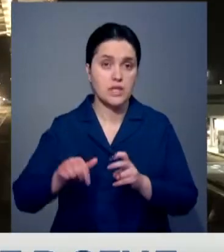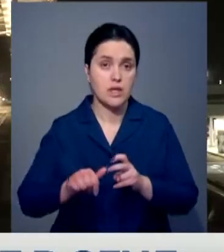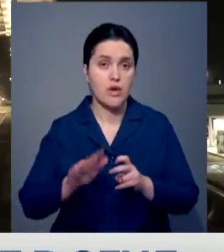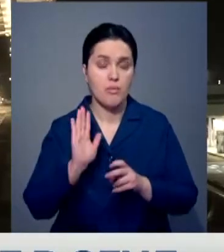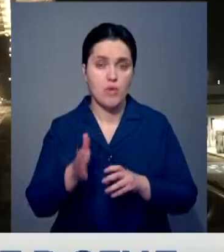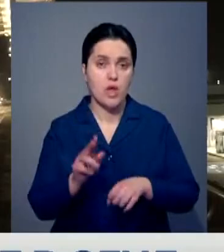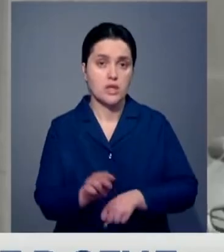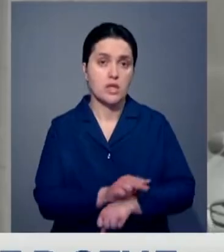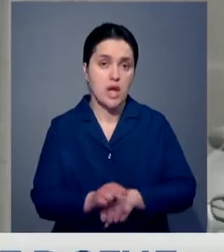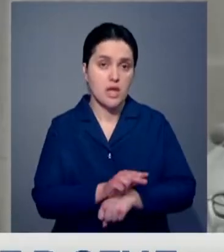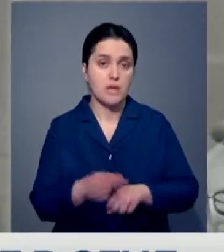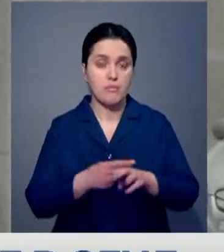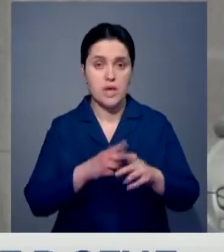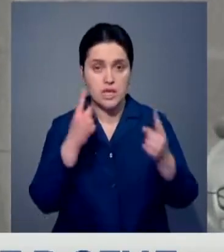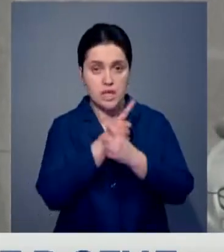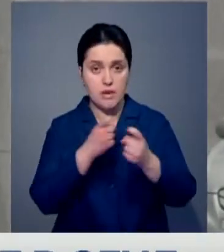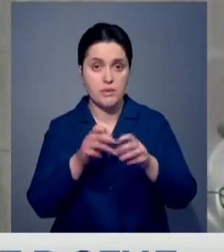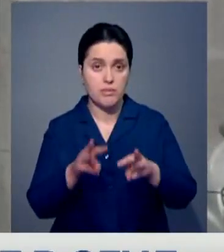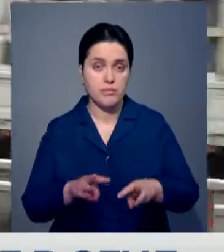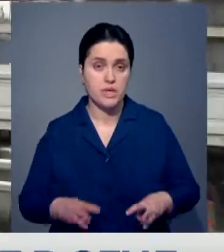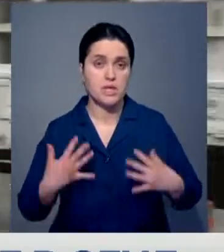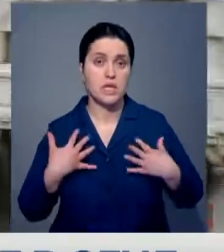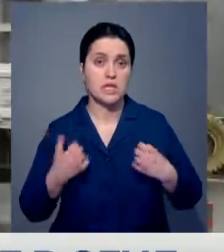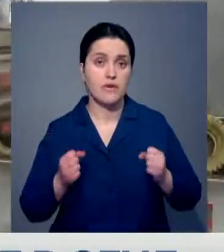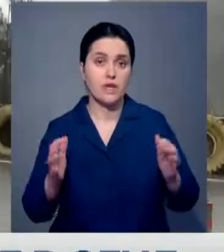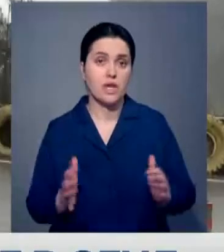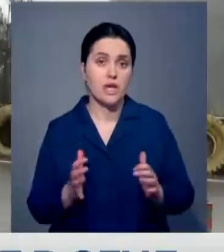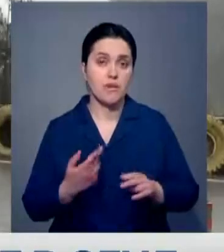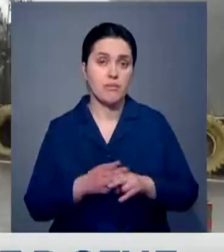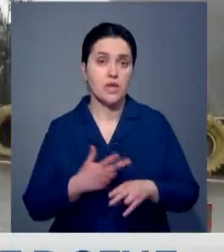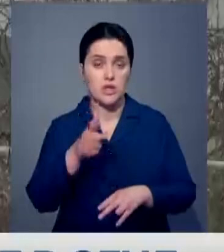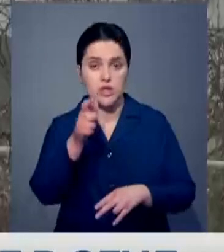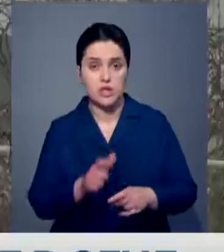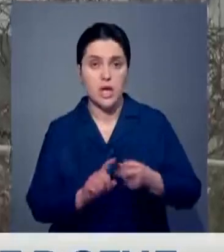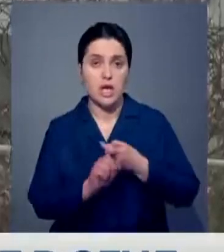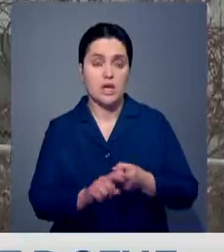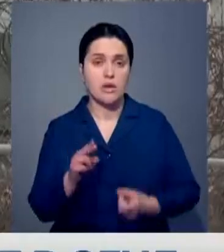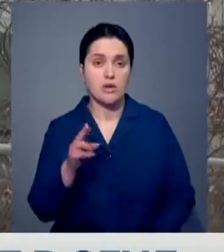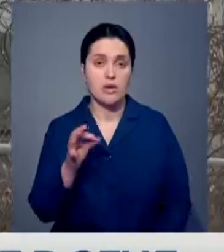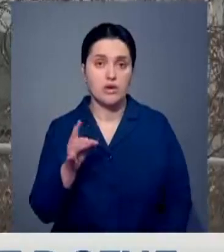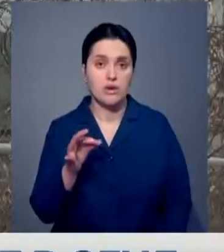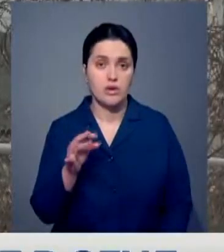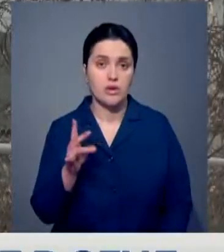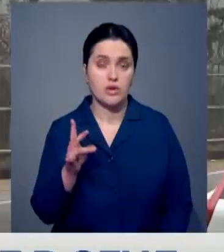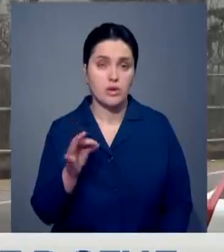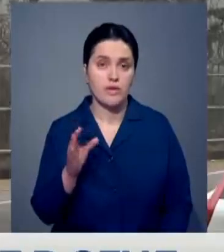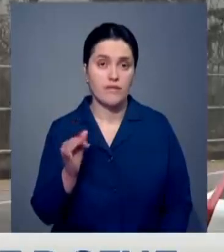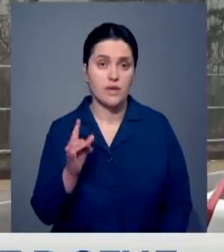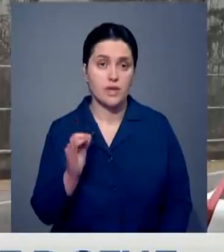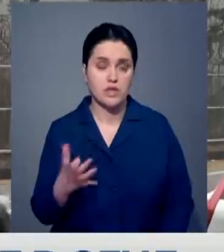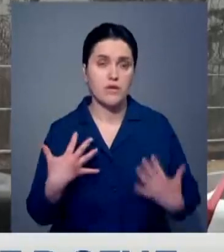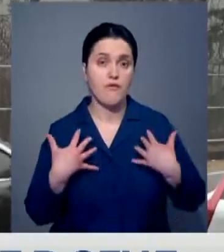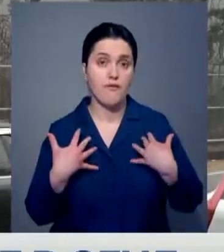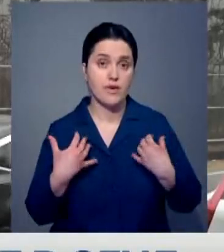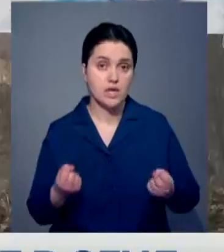две недели проведут на карантине. Между тем, как сообщили в Министерстве здравоохранения страны, еще три пациента, заразившихся